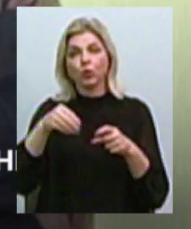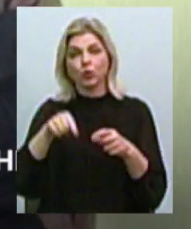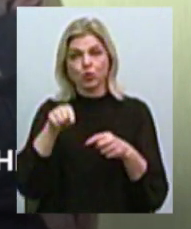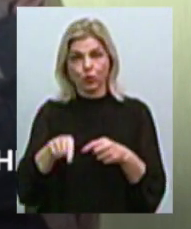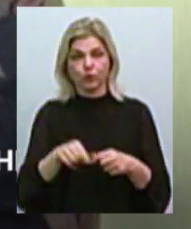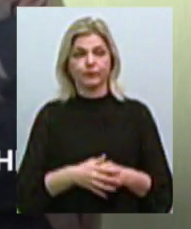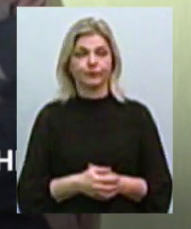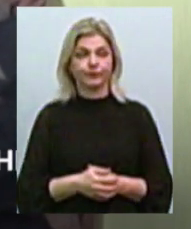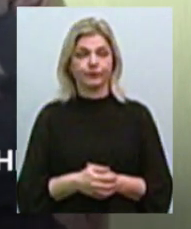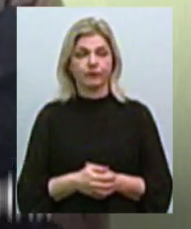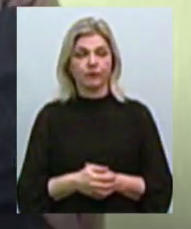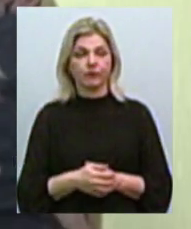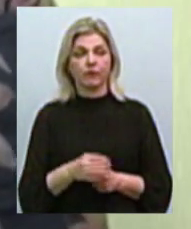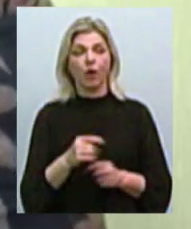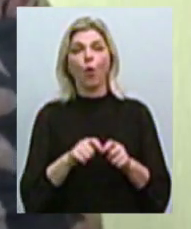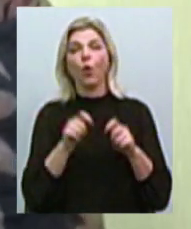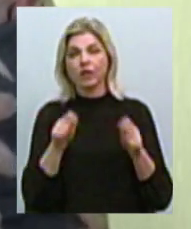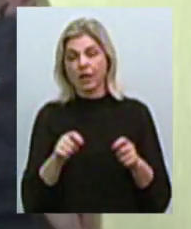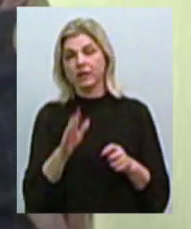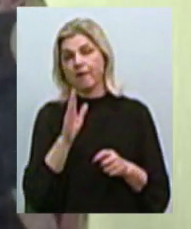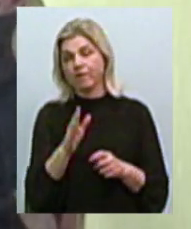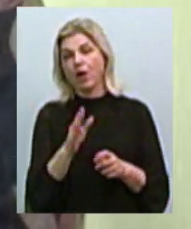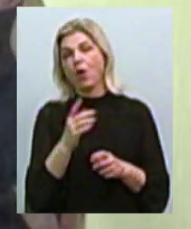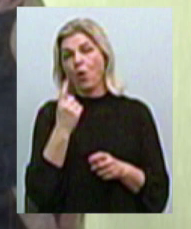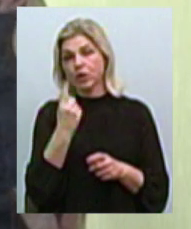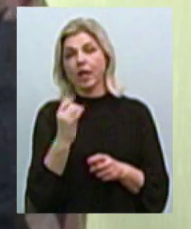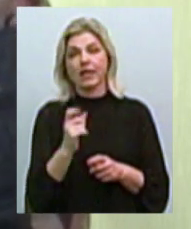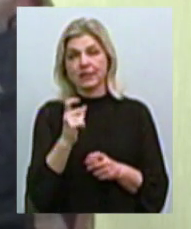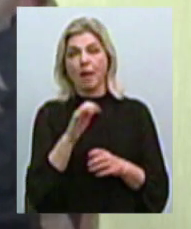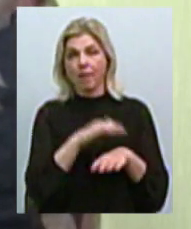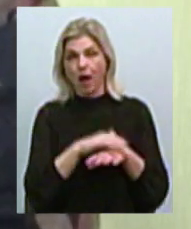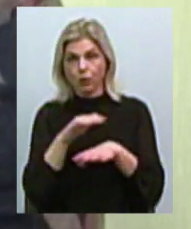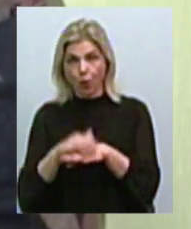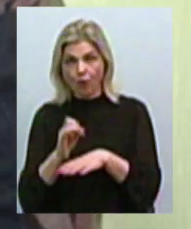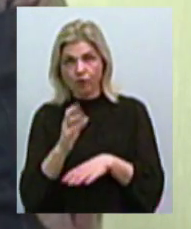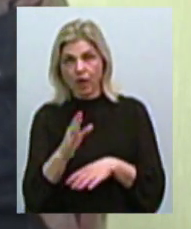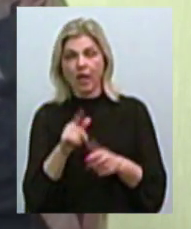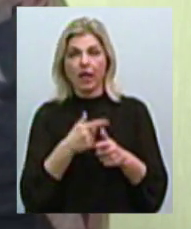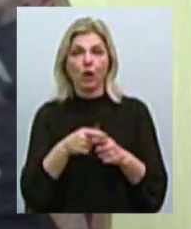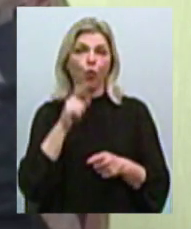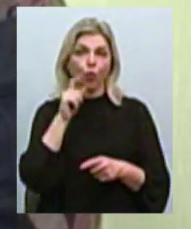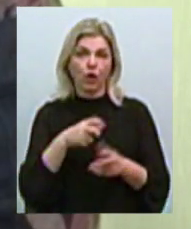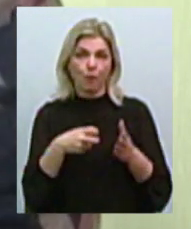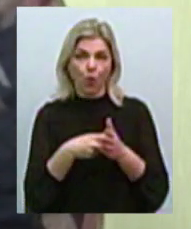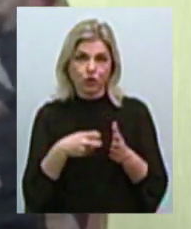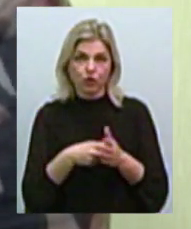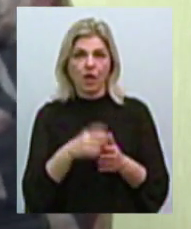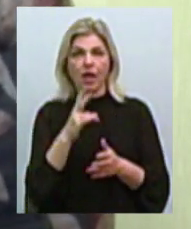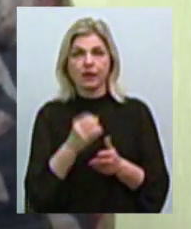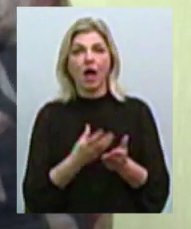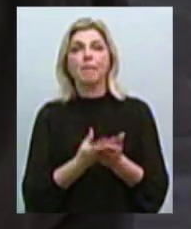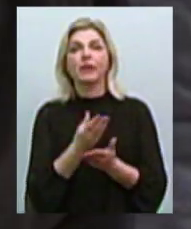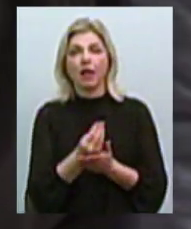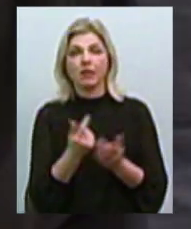який відкритий в одному із оповноважених банків, або на Укрпошту, на відповідне виплатне